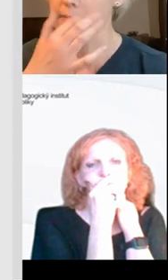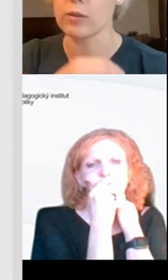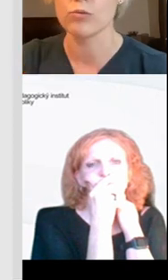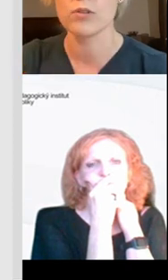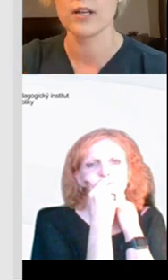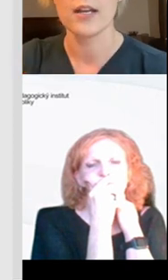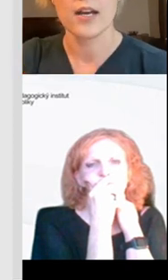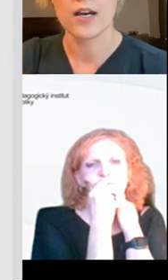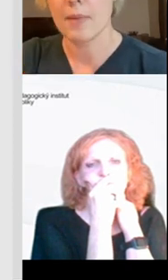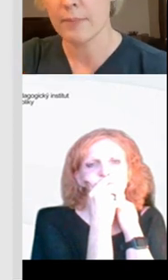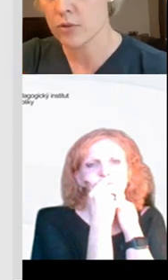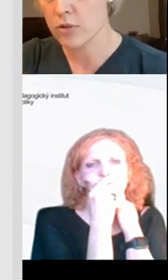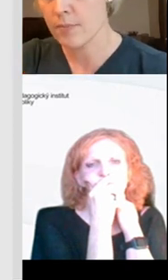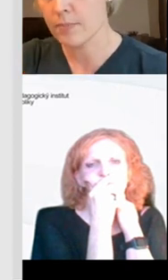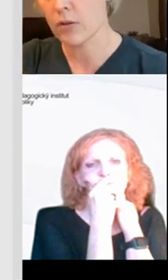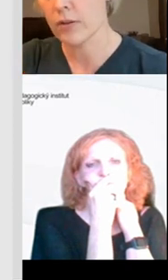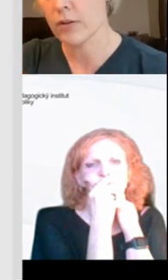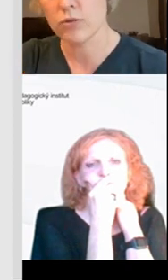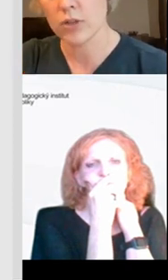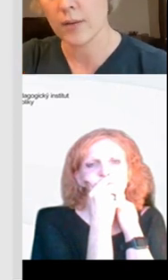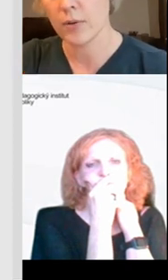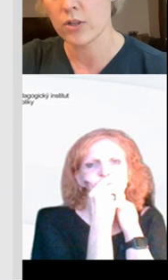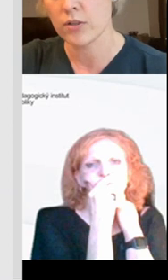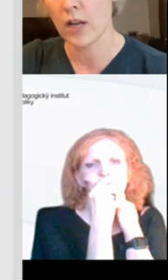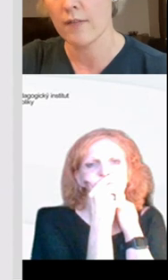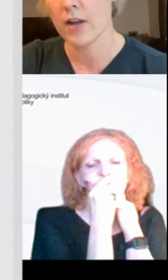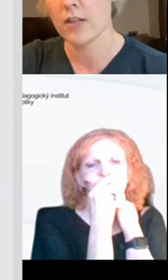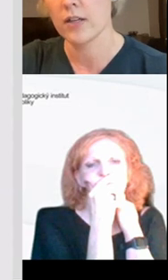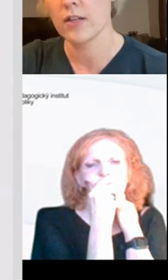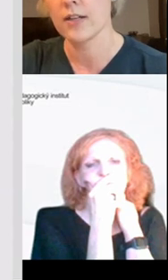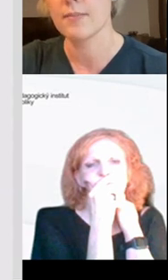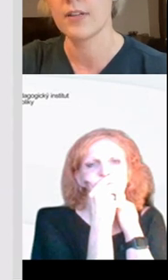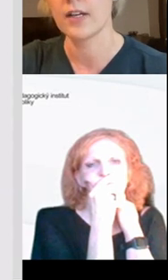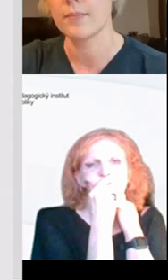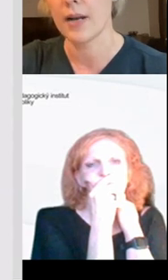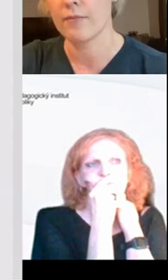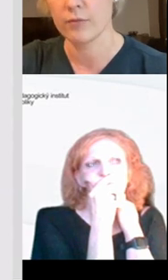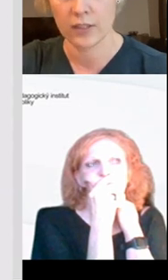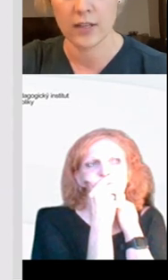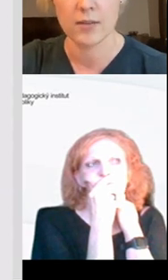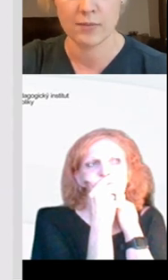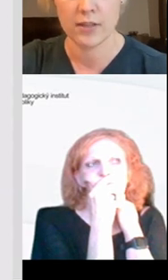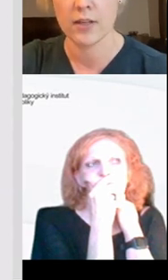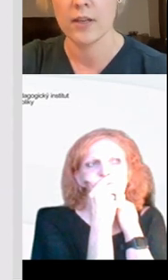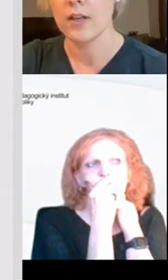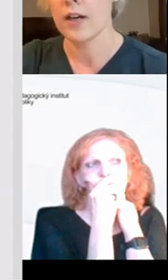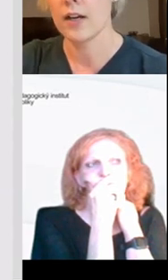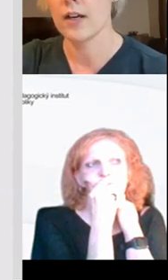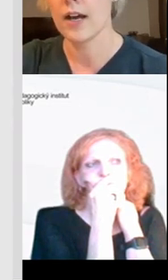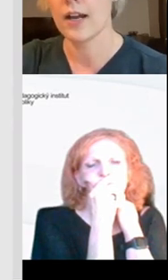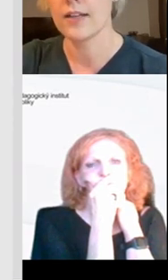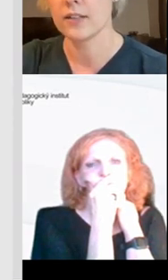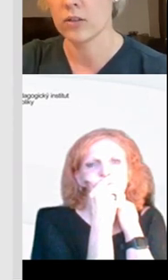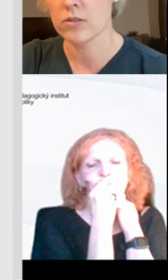šest, trošku jsme to zhustili. Mám pocit, že pro naše účely a pro naše vzdělávání jsme vynechali právo v digitálním světě,